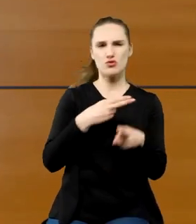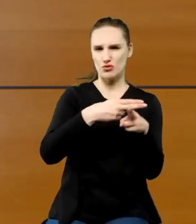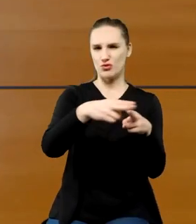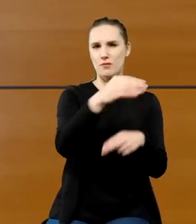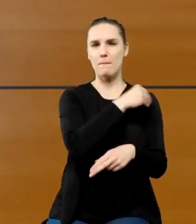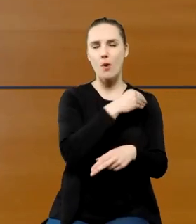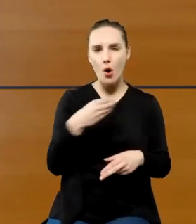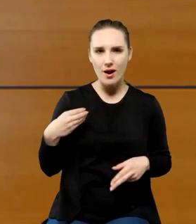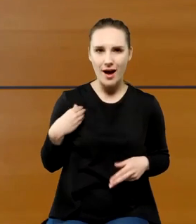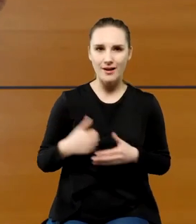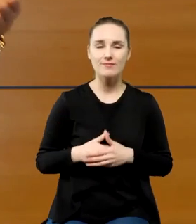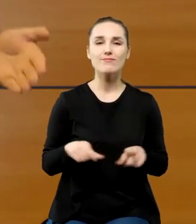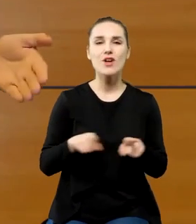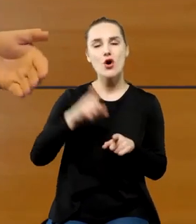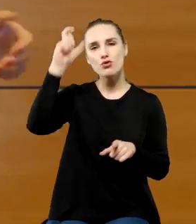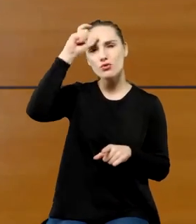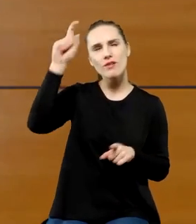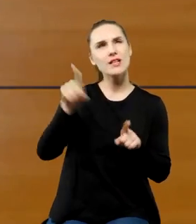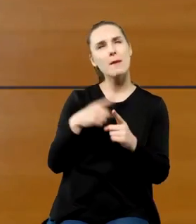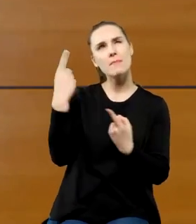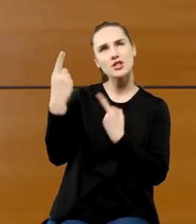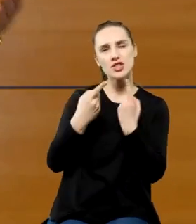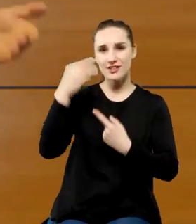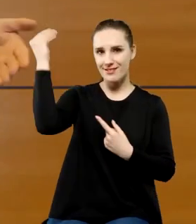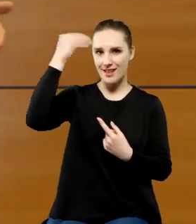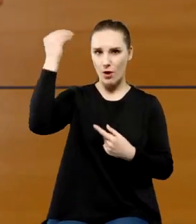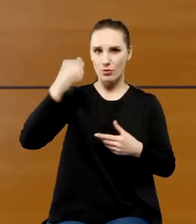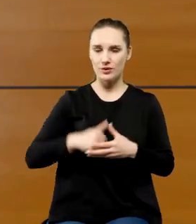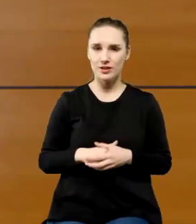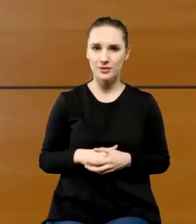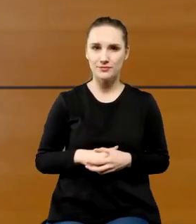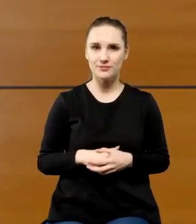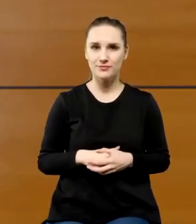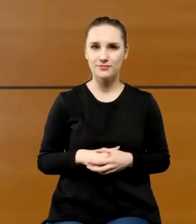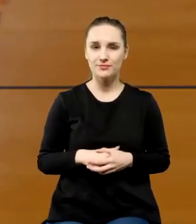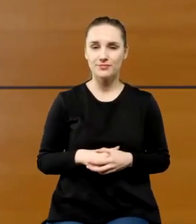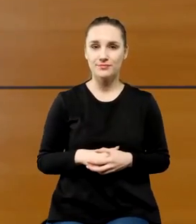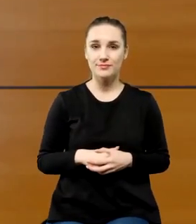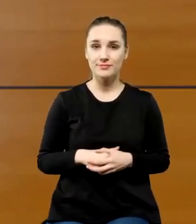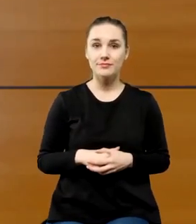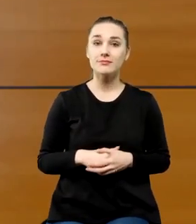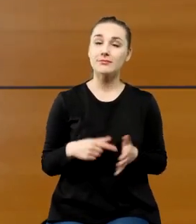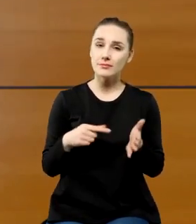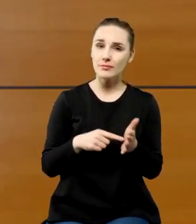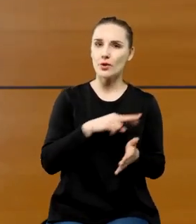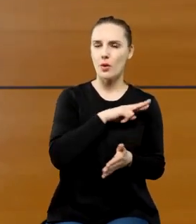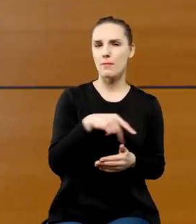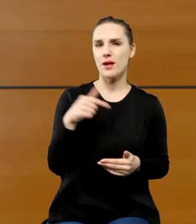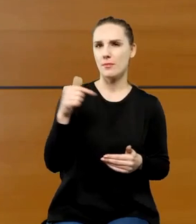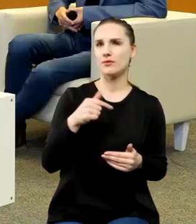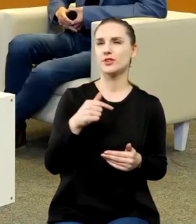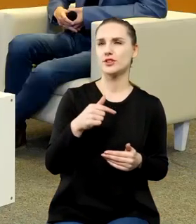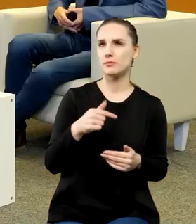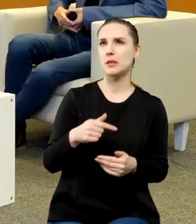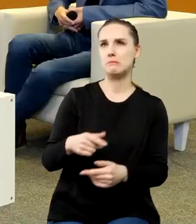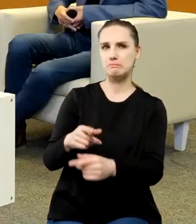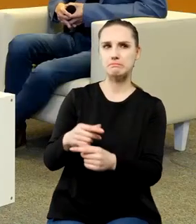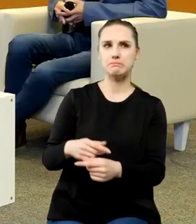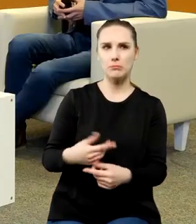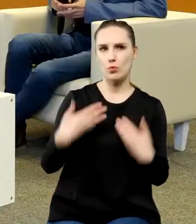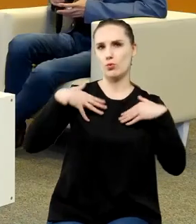człowiek myśliciel nauki, który może, w którym powinniśmy się utożsamiać i powinniśmy się rozwijać.